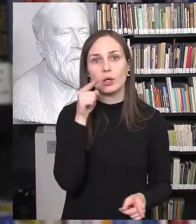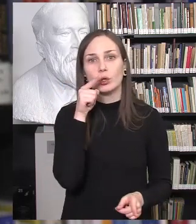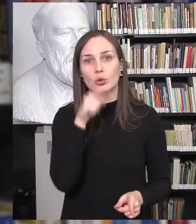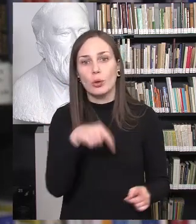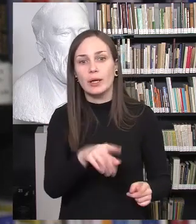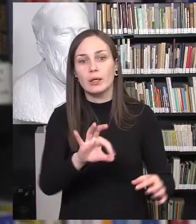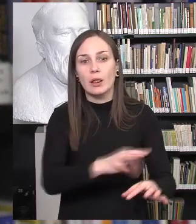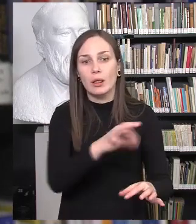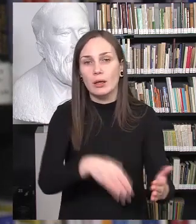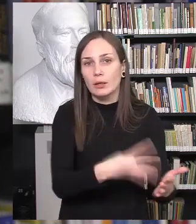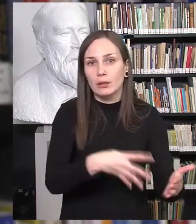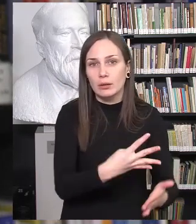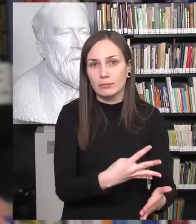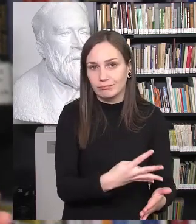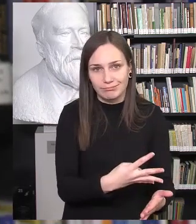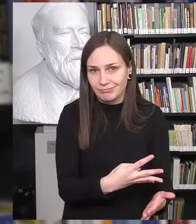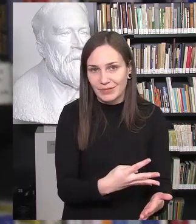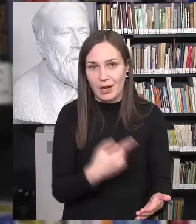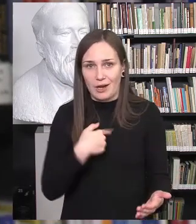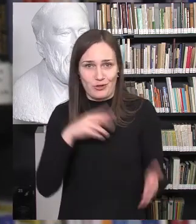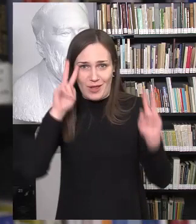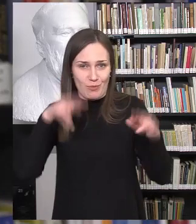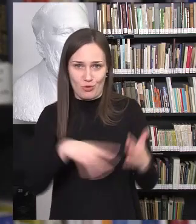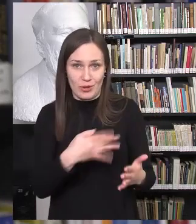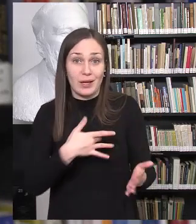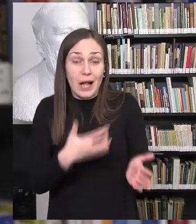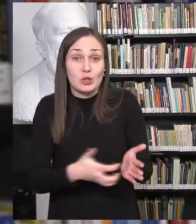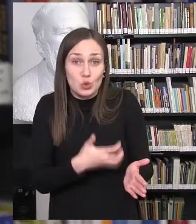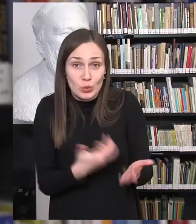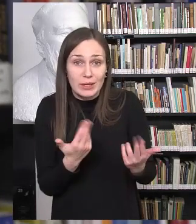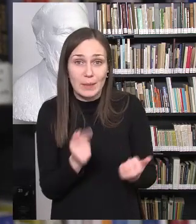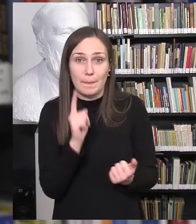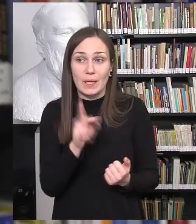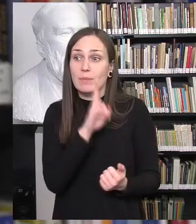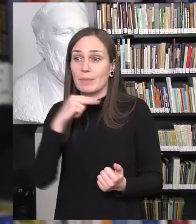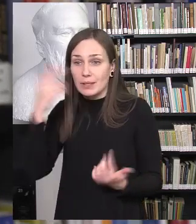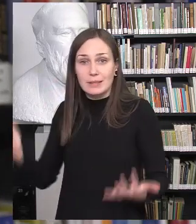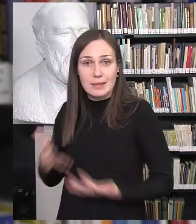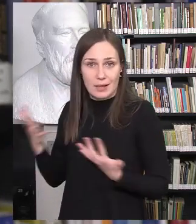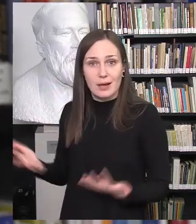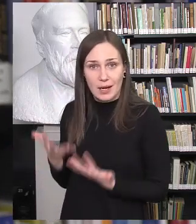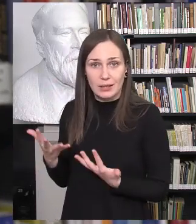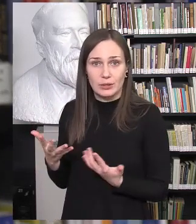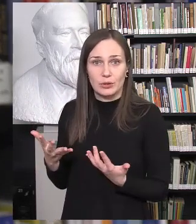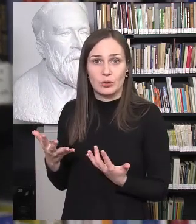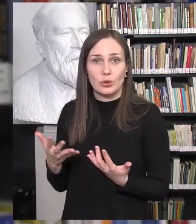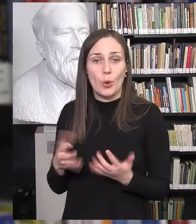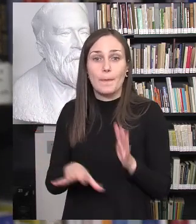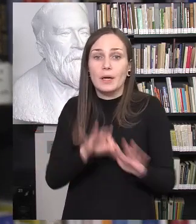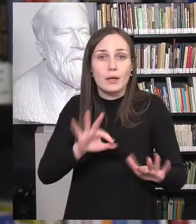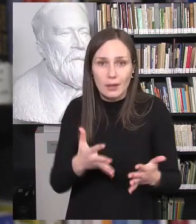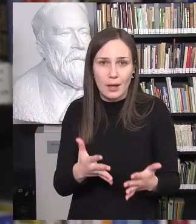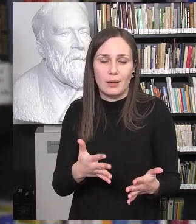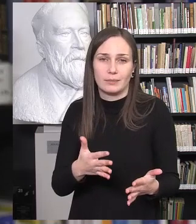pasiūvinėti, kas irgi labai gerai nemokų suvinėti, gal ir trukumas. Bet sėvai visada skatino, na, rinktis tas, kas prie